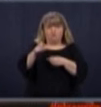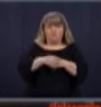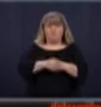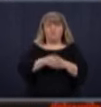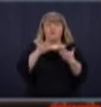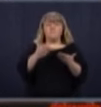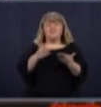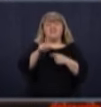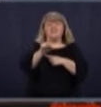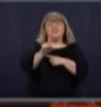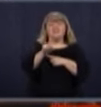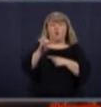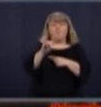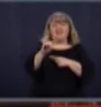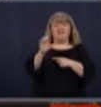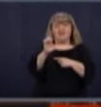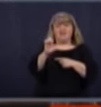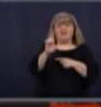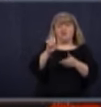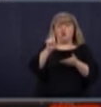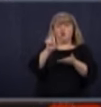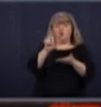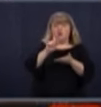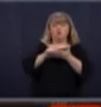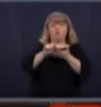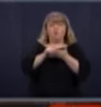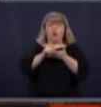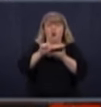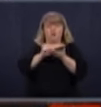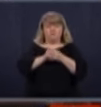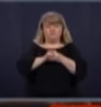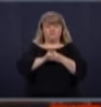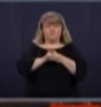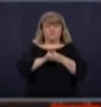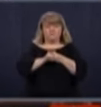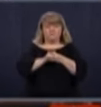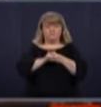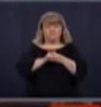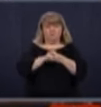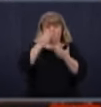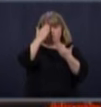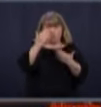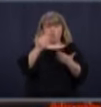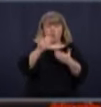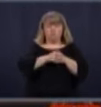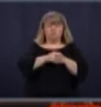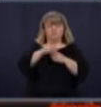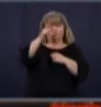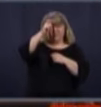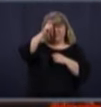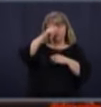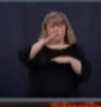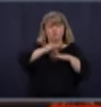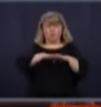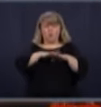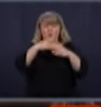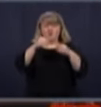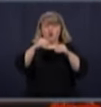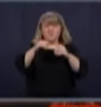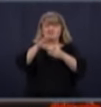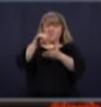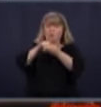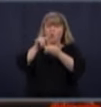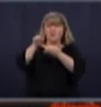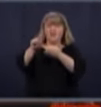Crête, le Devoir. Bonjour à vous trois. Je me demandais, avec la réouverture des commerces à Montréal puis des